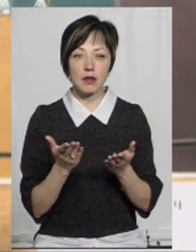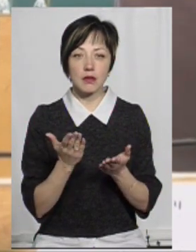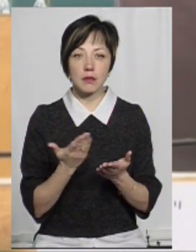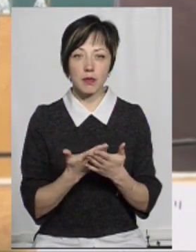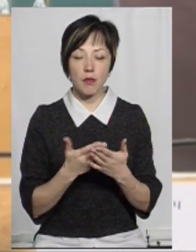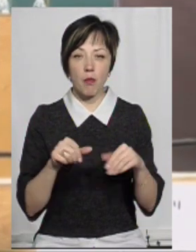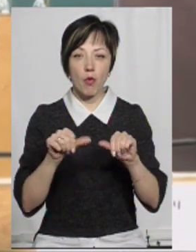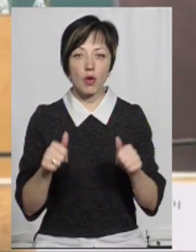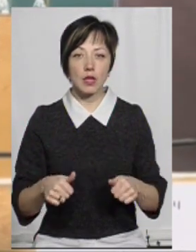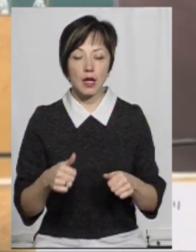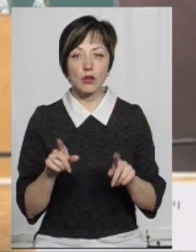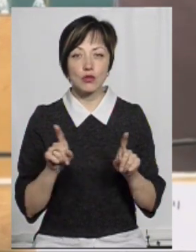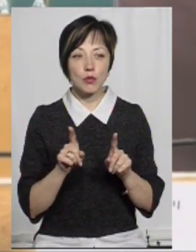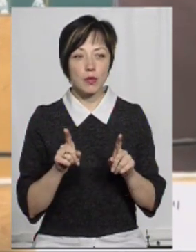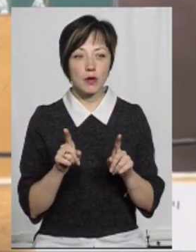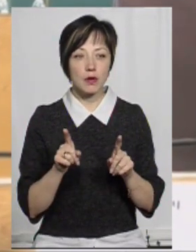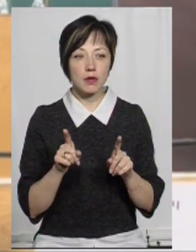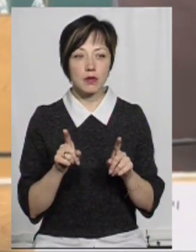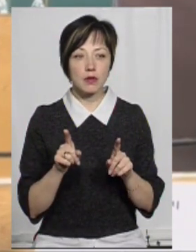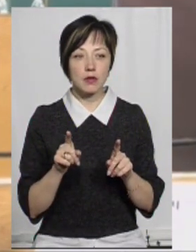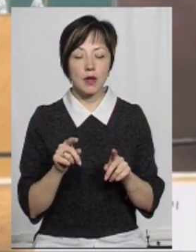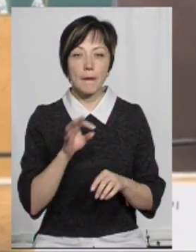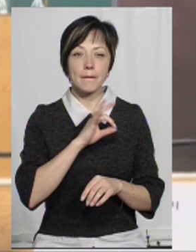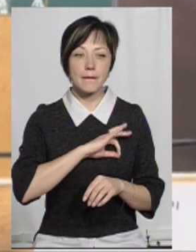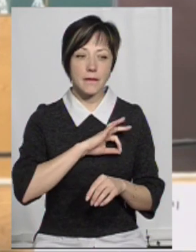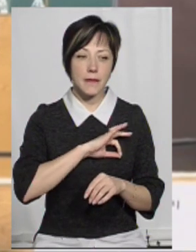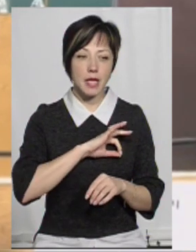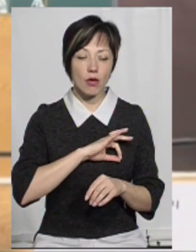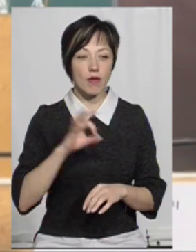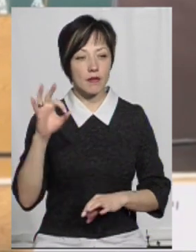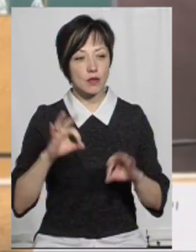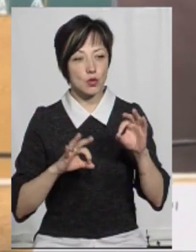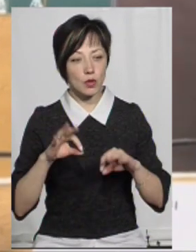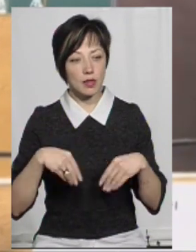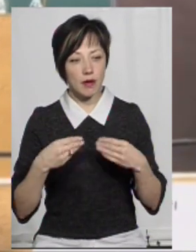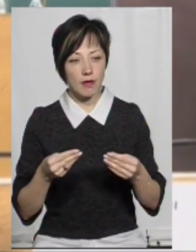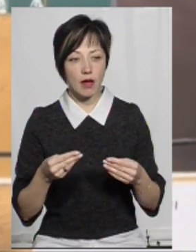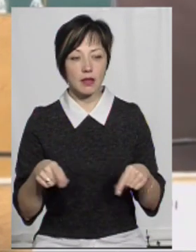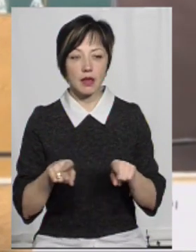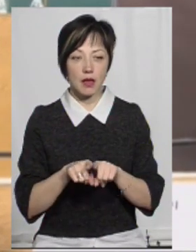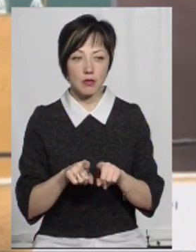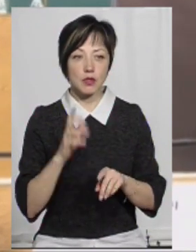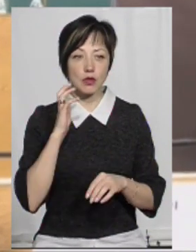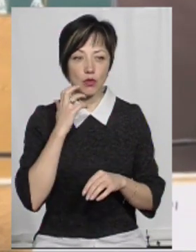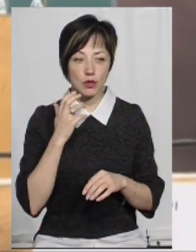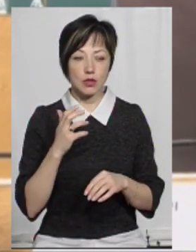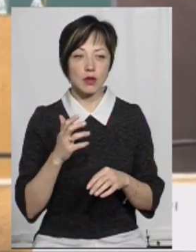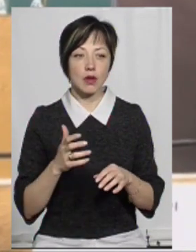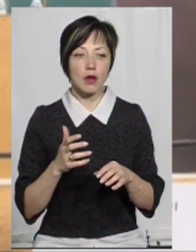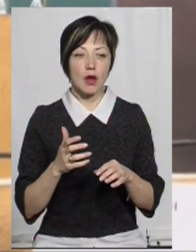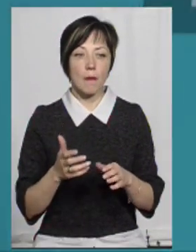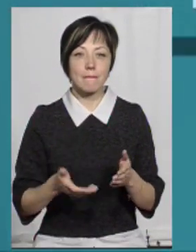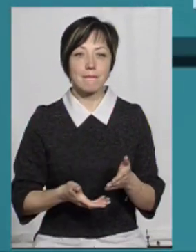щоб він гасив якісь, чи пільгові відсотки давали, то це було б серйозний круг по